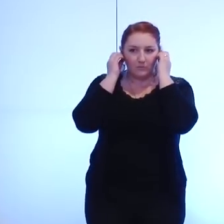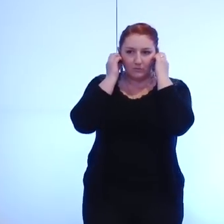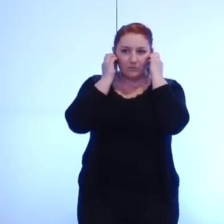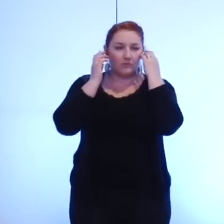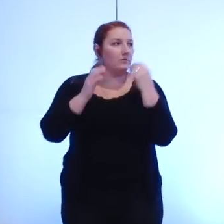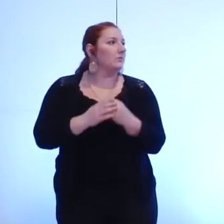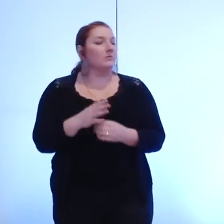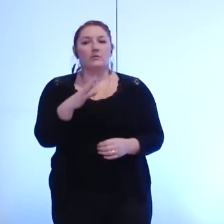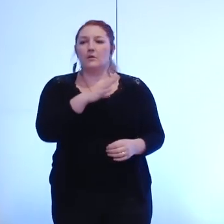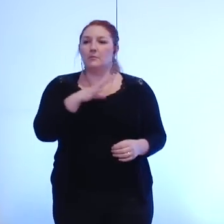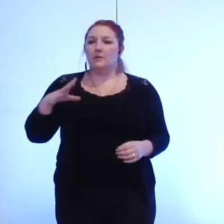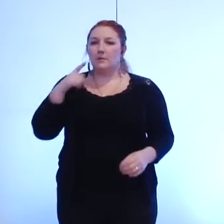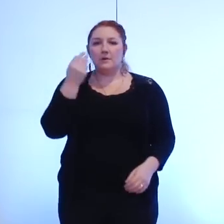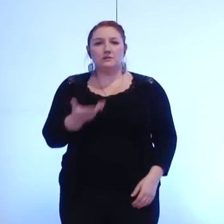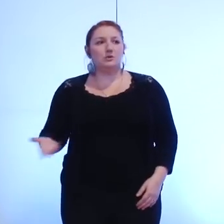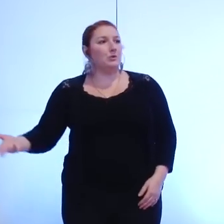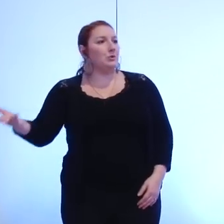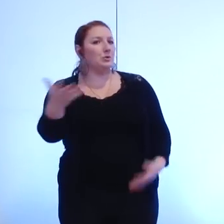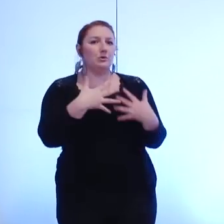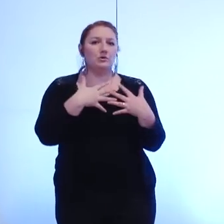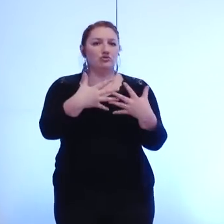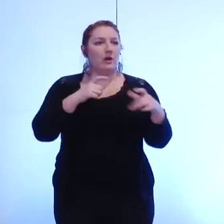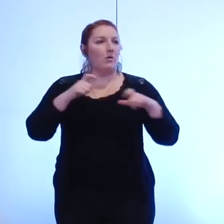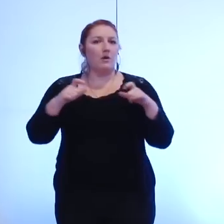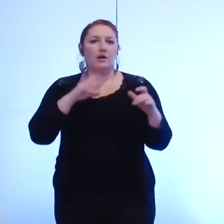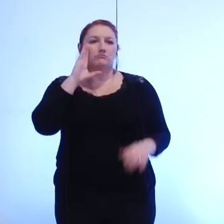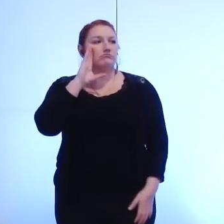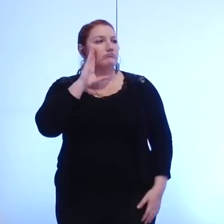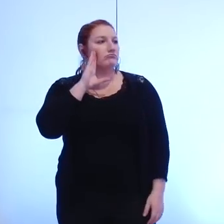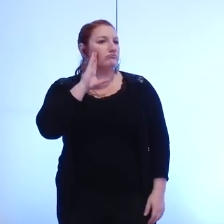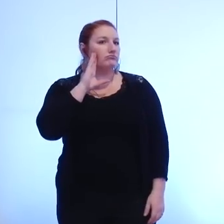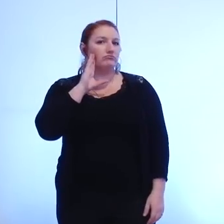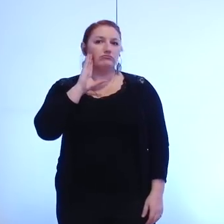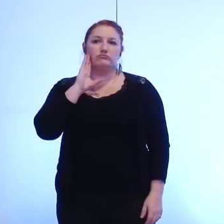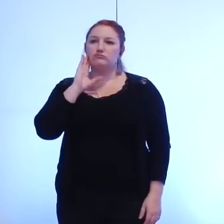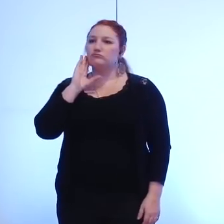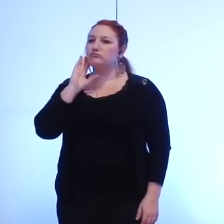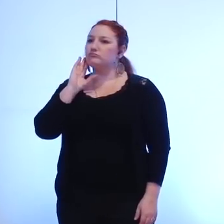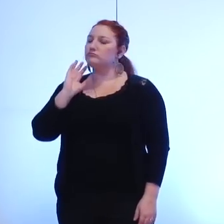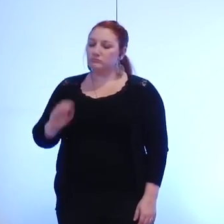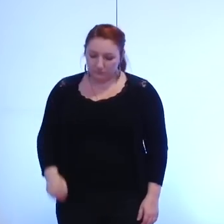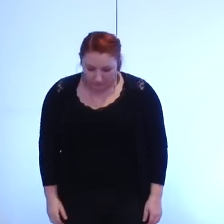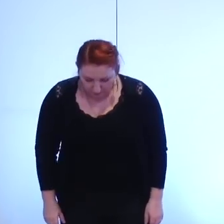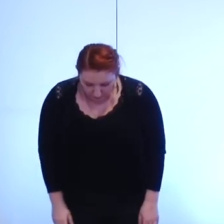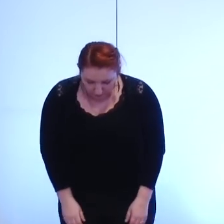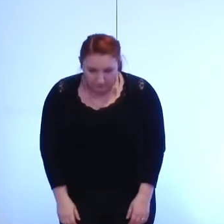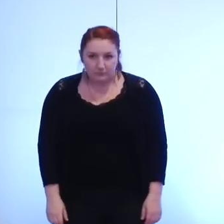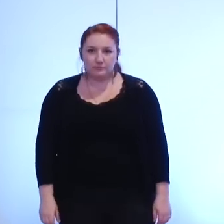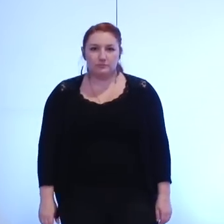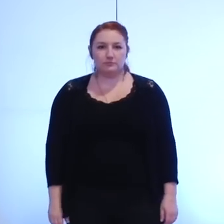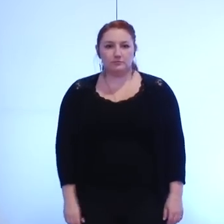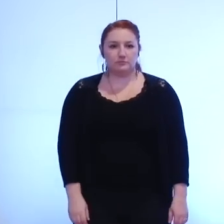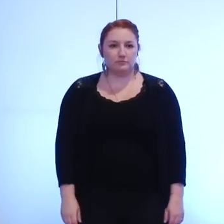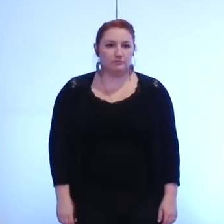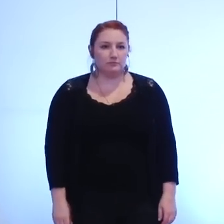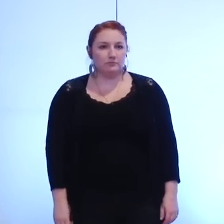Mesdames et messieurs, chers collègues, je